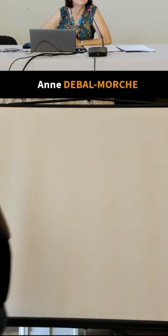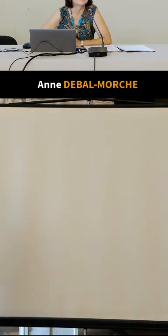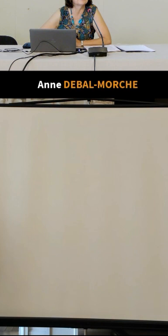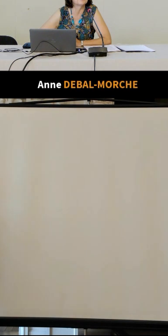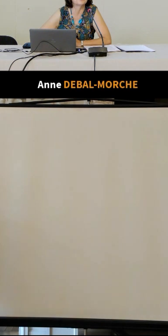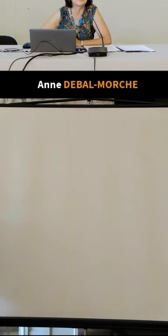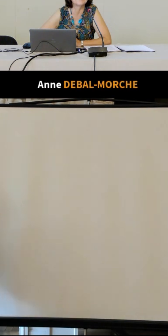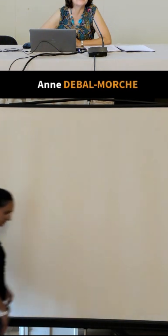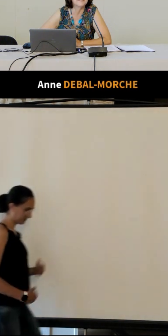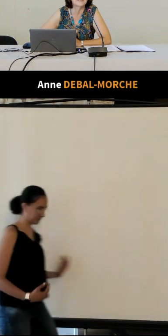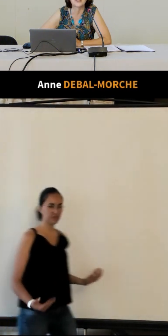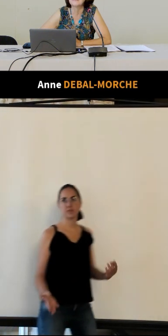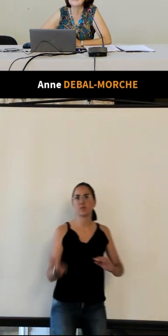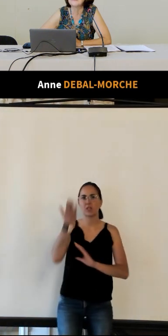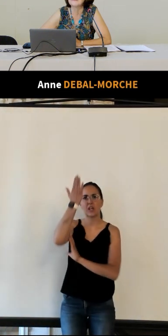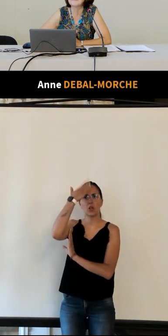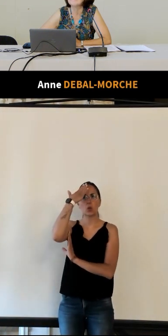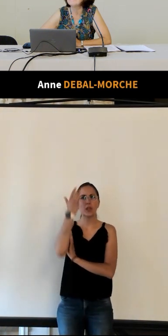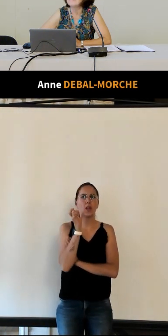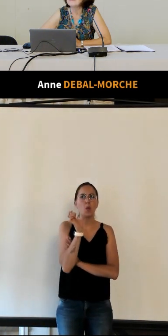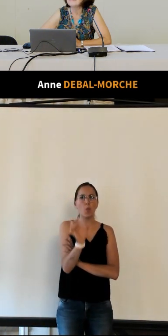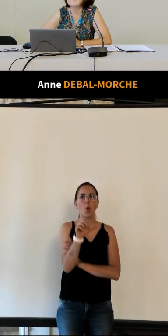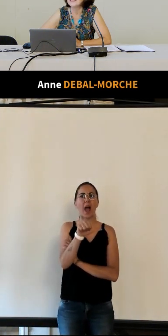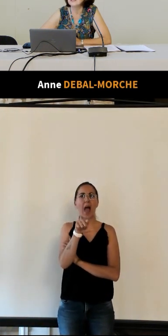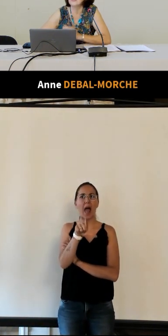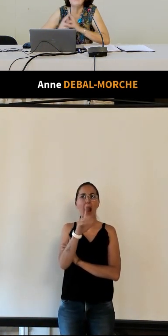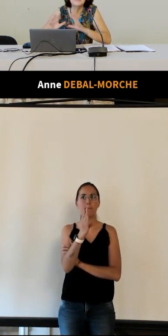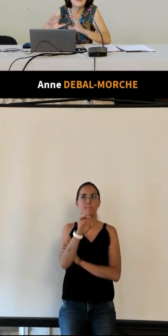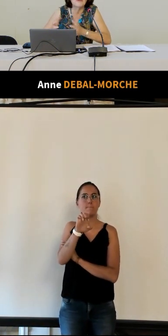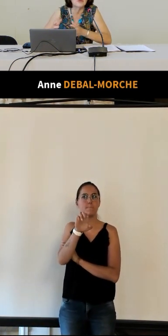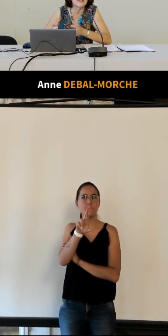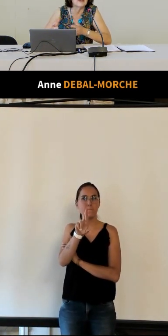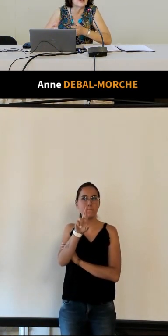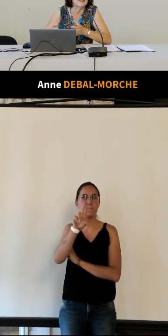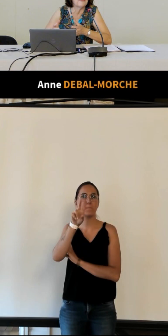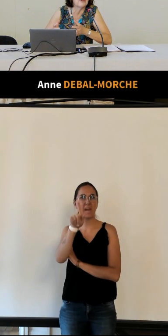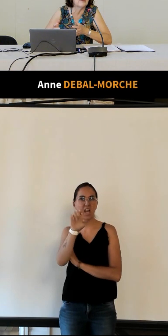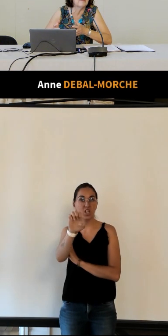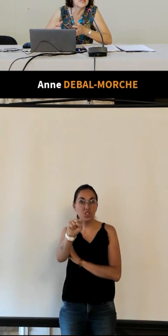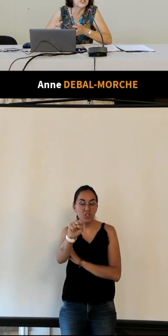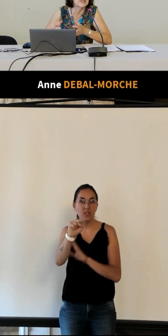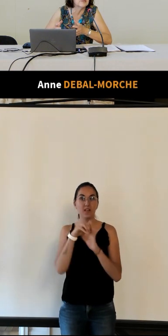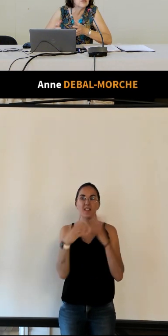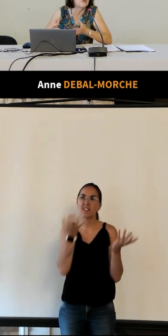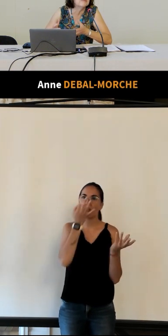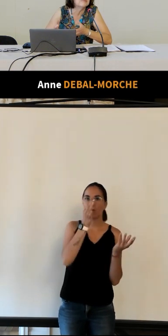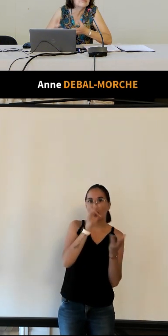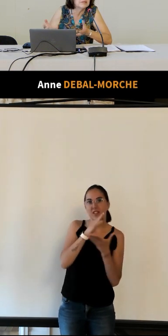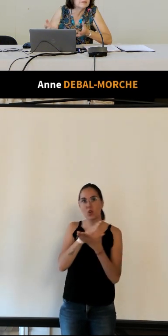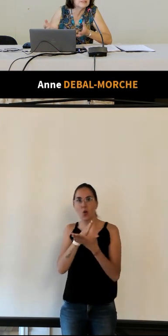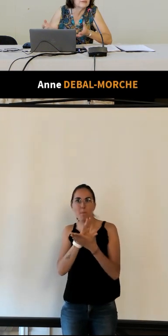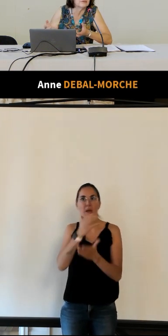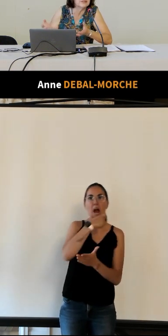ce que sont des alberges c'est en fait un fruit qui ressemble à la fois à une pêche et à un abricot